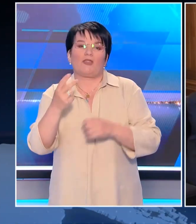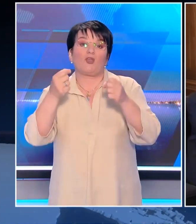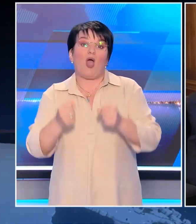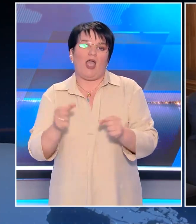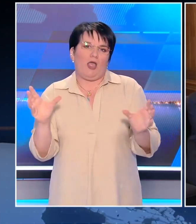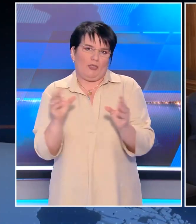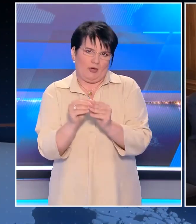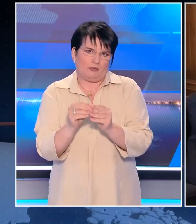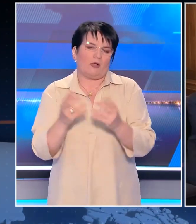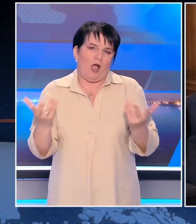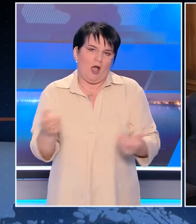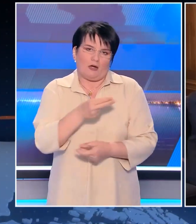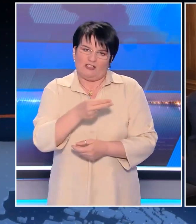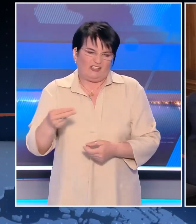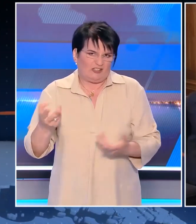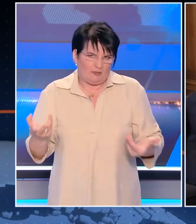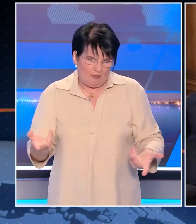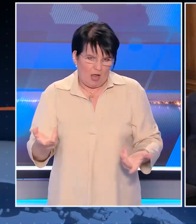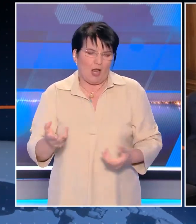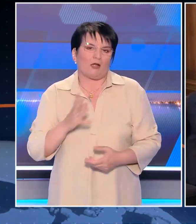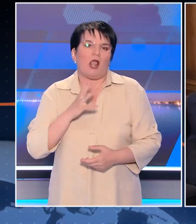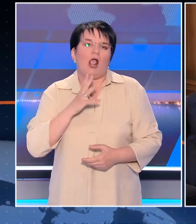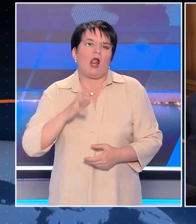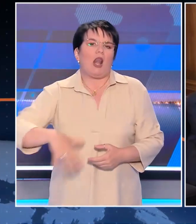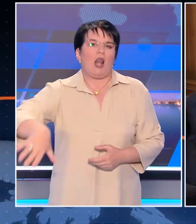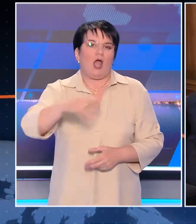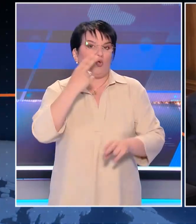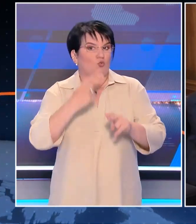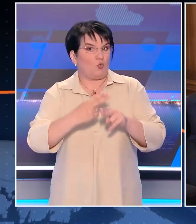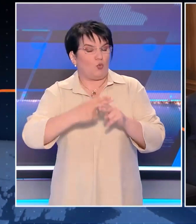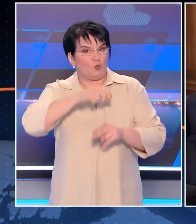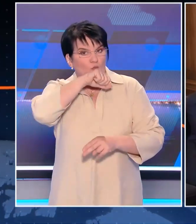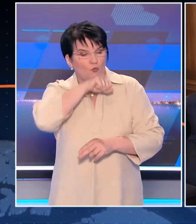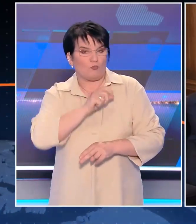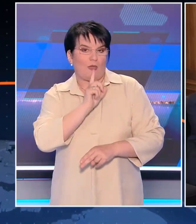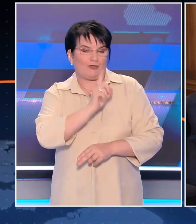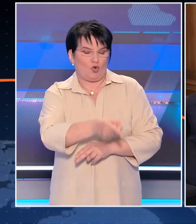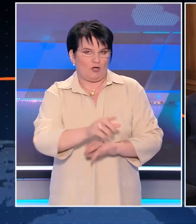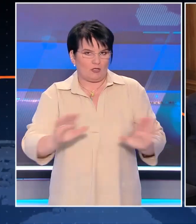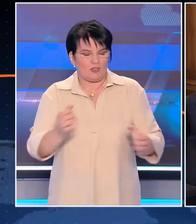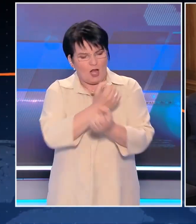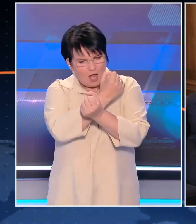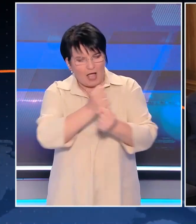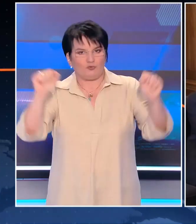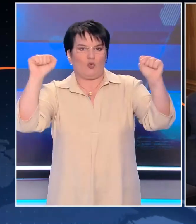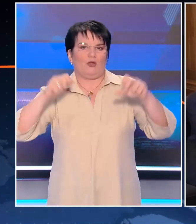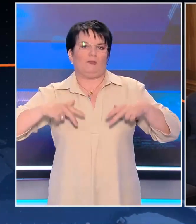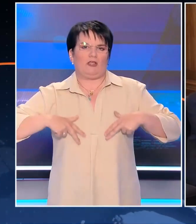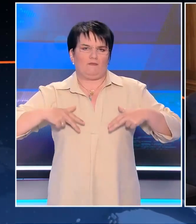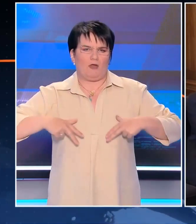Συνεπώς για τον κυριάκο Μητσοτάκη η γνώμη του λαού εκφράστηκε, θέλει μια αυτοδύναμη κυβέρνηση,